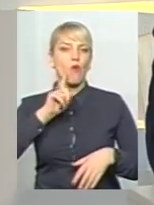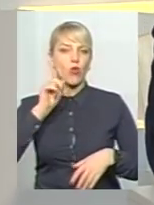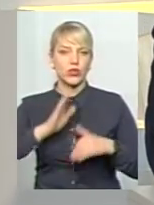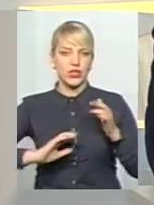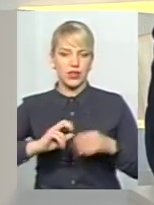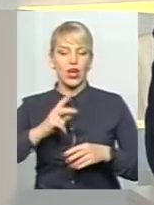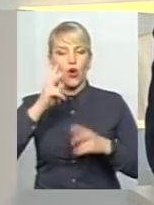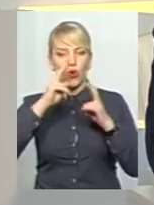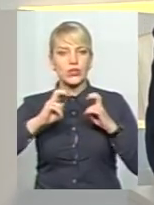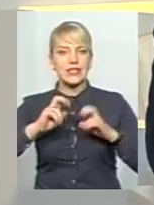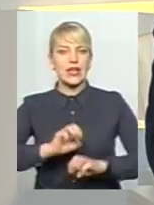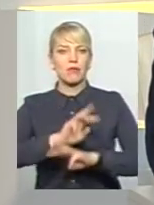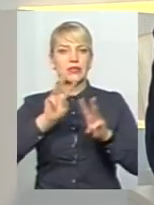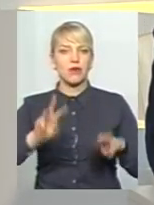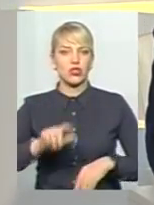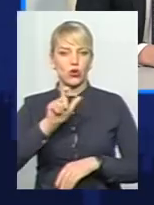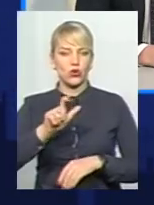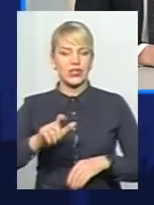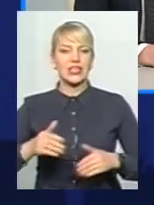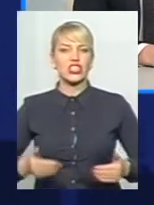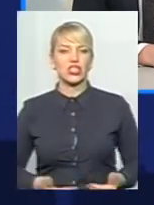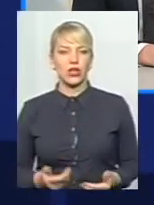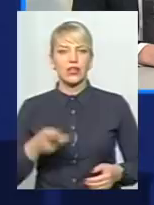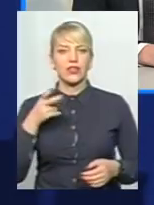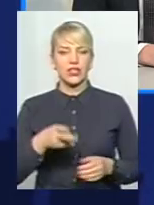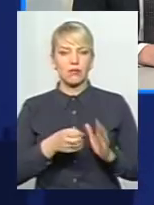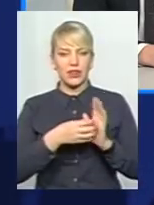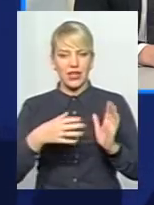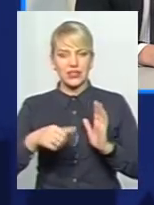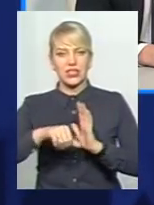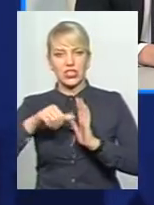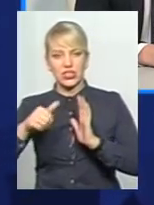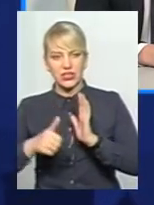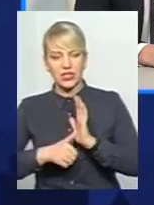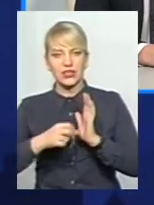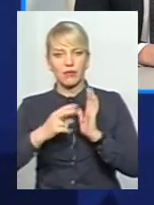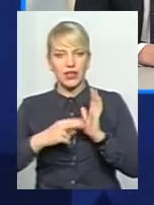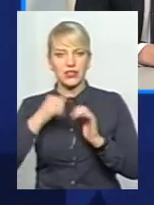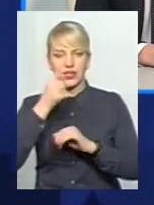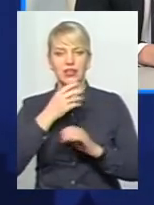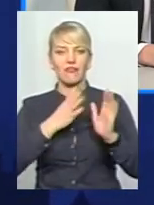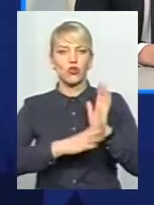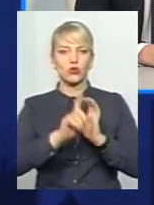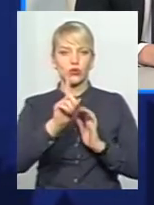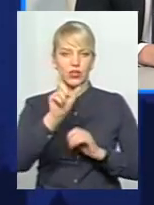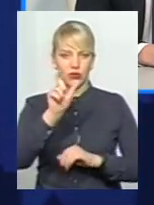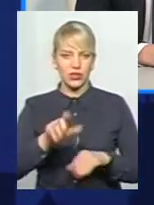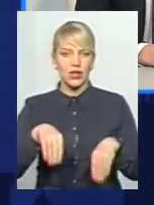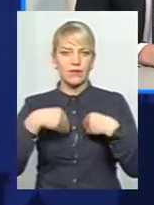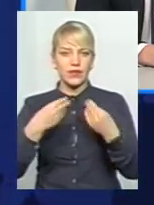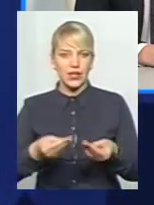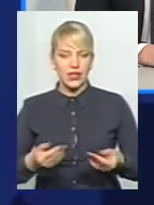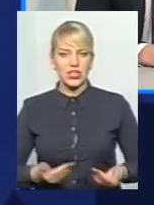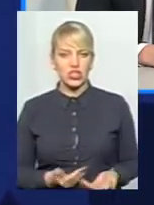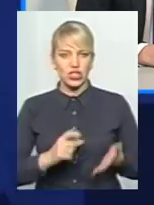забезпечення людей житлом. За 2016-2017 рік ми 91 людину забезпечували житлом в комунальній